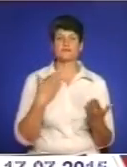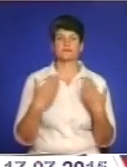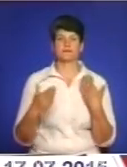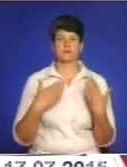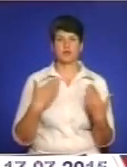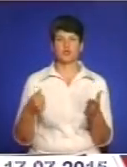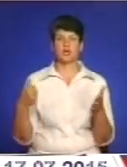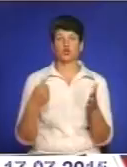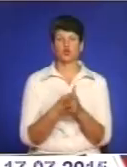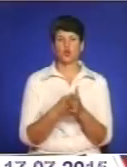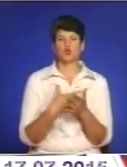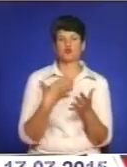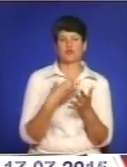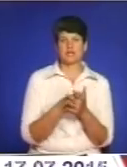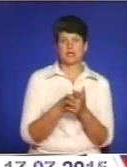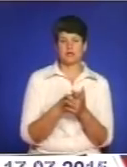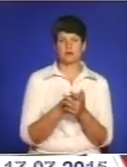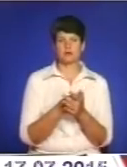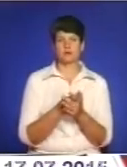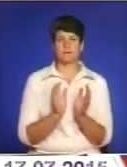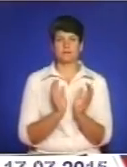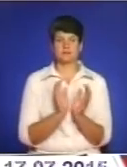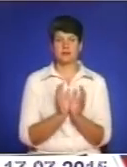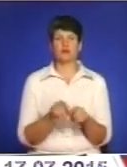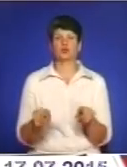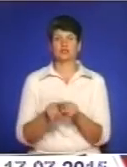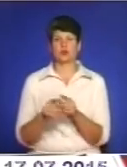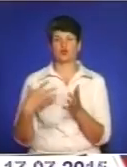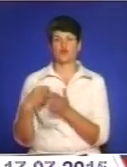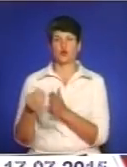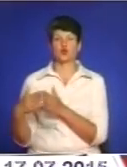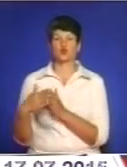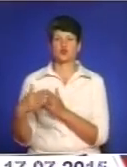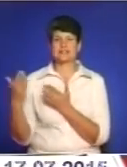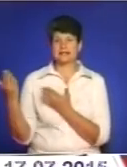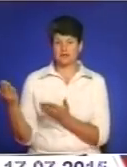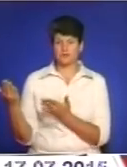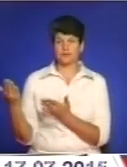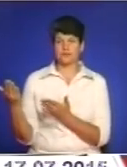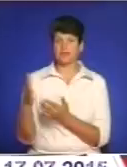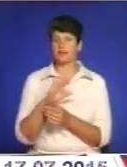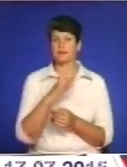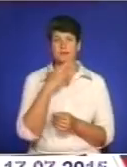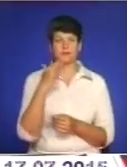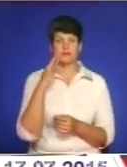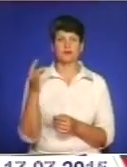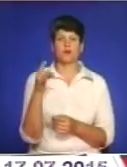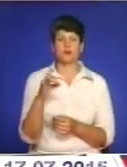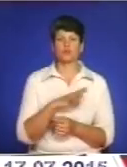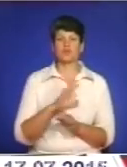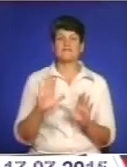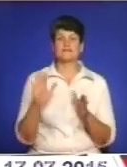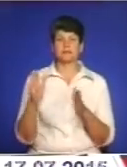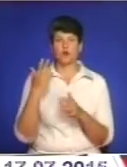як до власної безпеки, так і до безпеки своїх сусідів. Адже неодноразово були випадки, коли